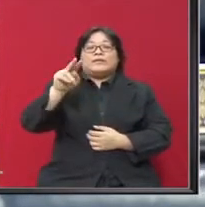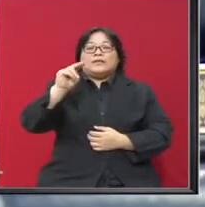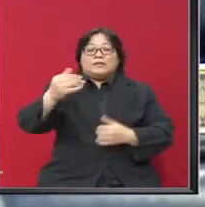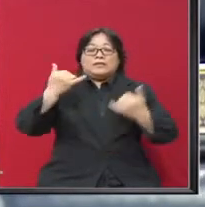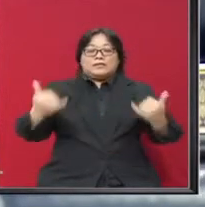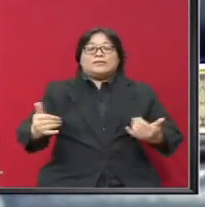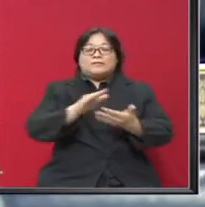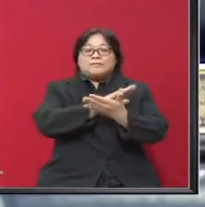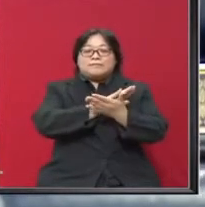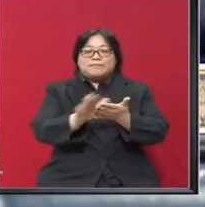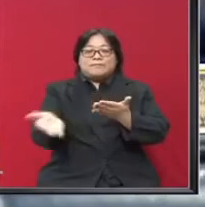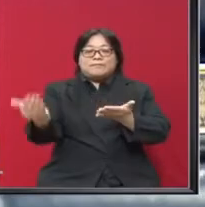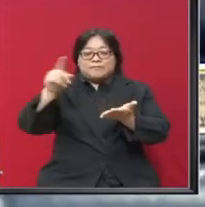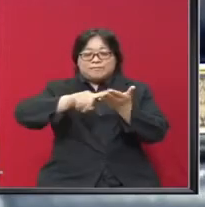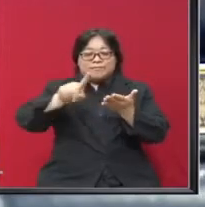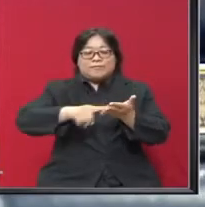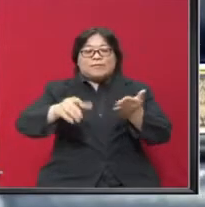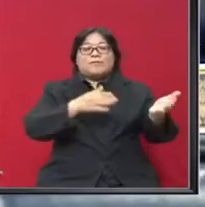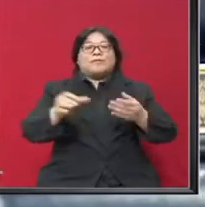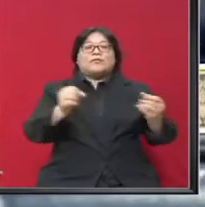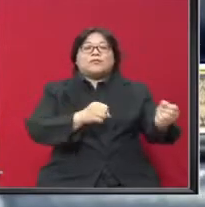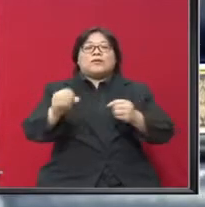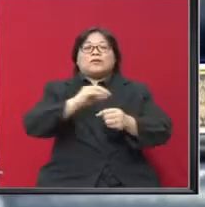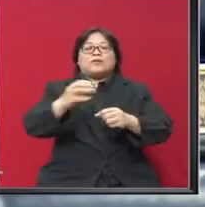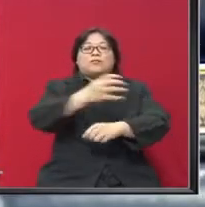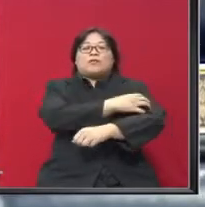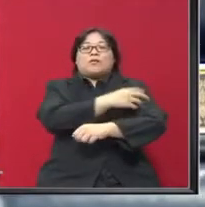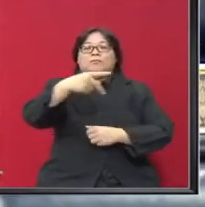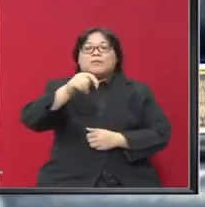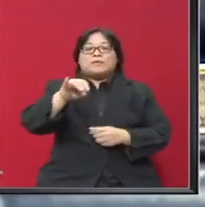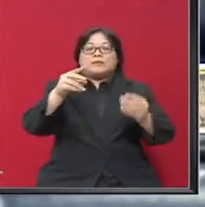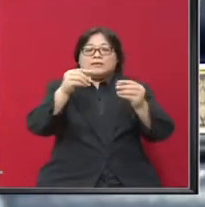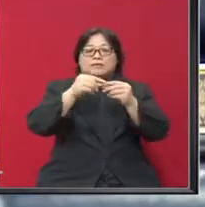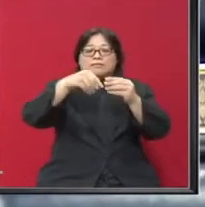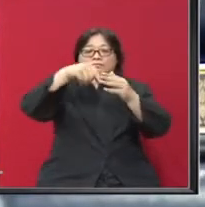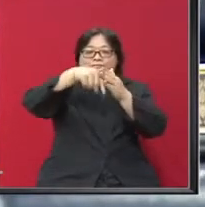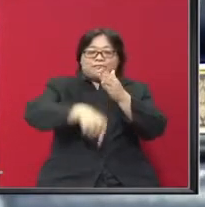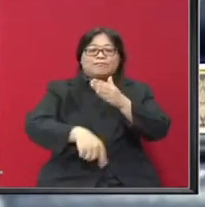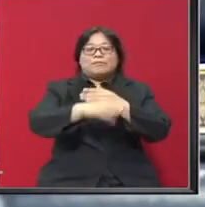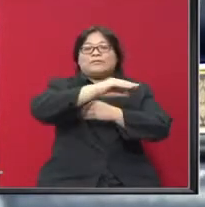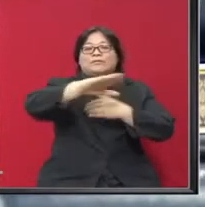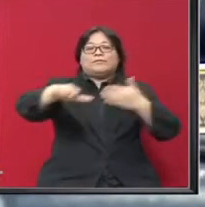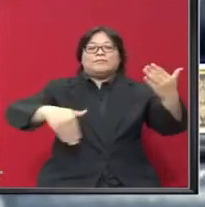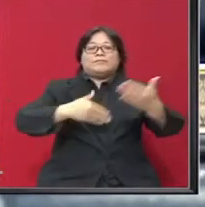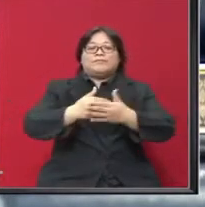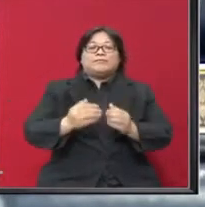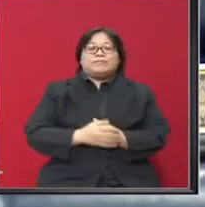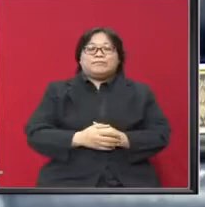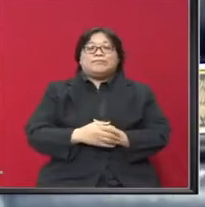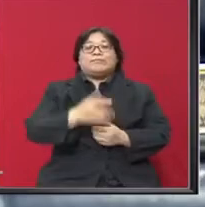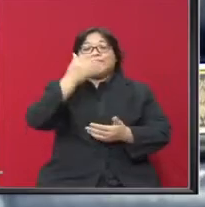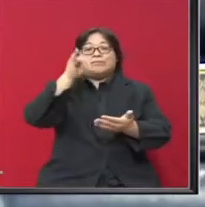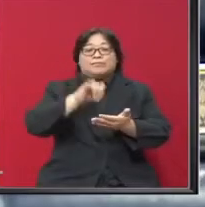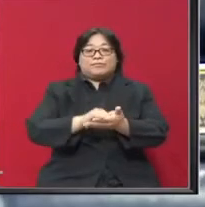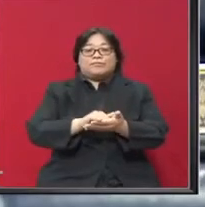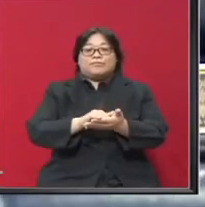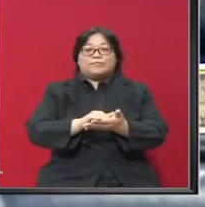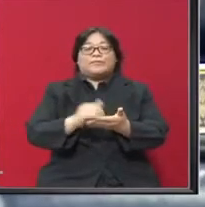sedang memperhalusi pelan strategi penguatkuasaan parti yang lebih komprehensif dan menyeluruh Oleh itu,